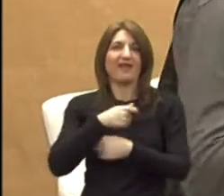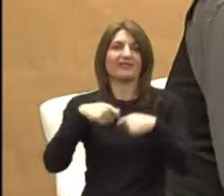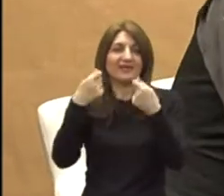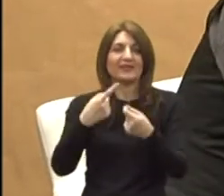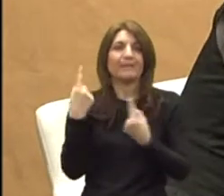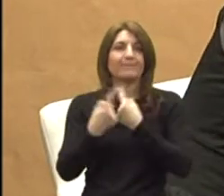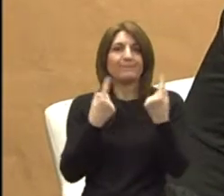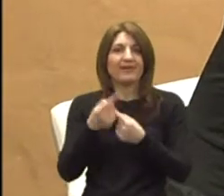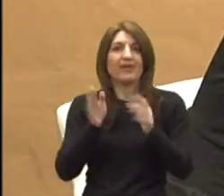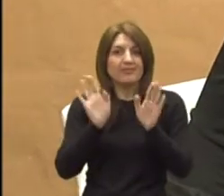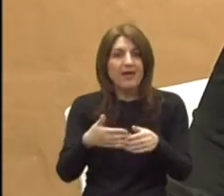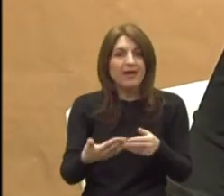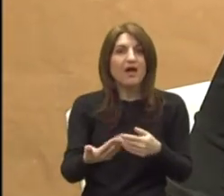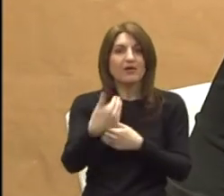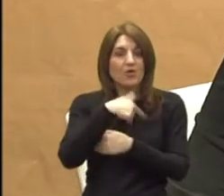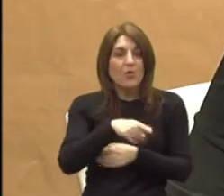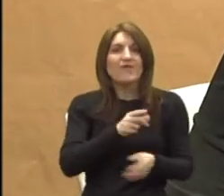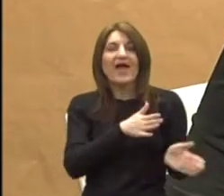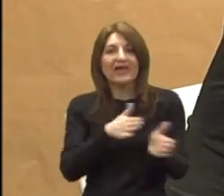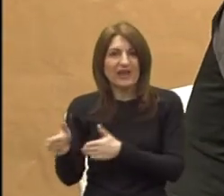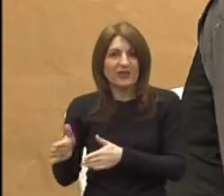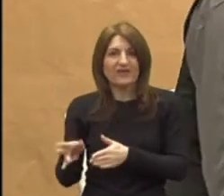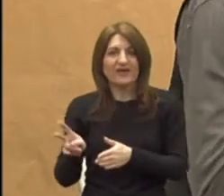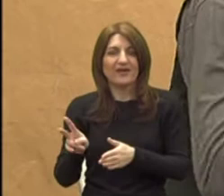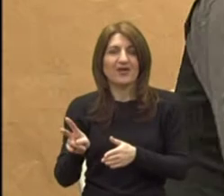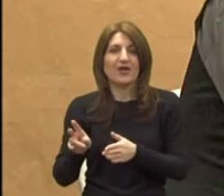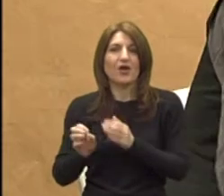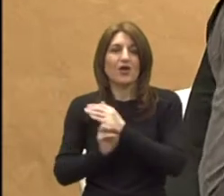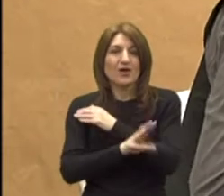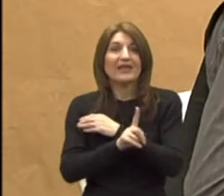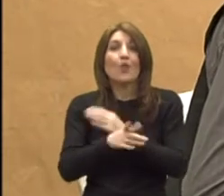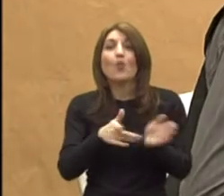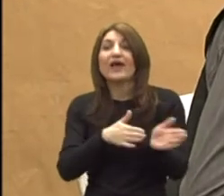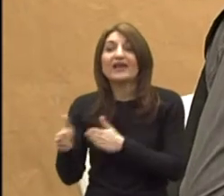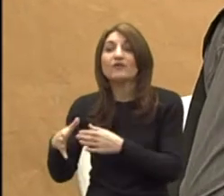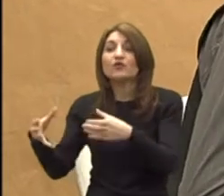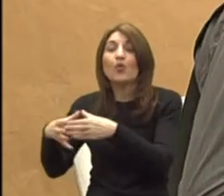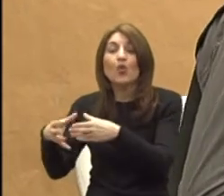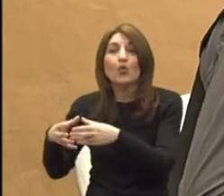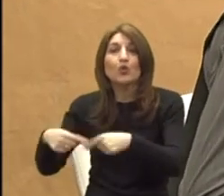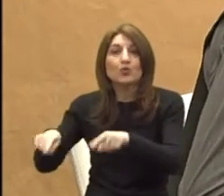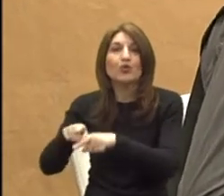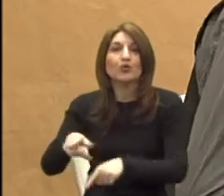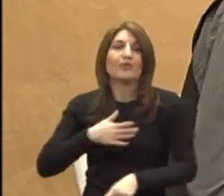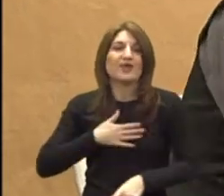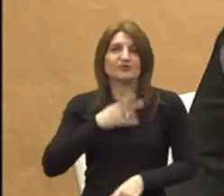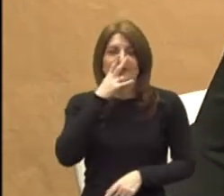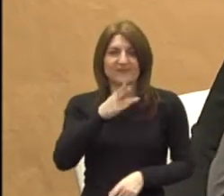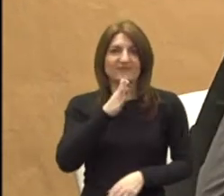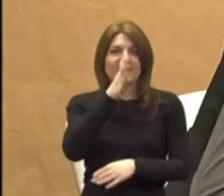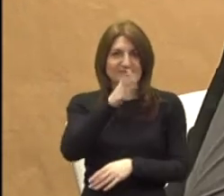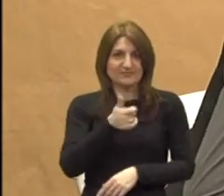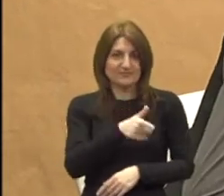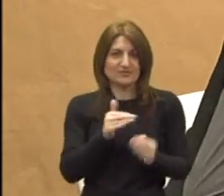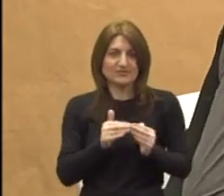Da uđu u redanu prešlovsku ustanovu, ali i da uđu u redanu skupinu te prešlovske ustanove. to je naša vizija. Mislim da se vi